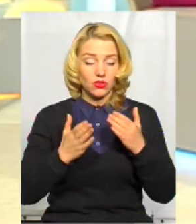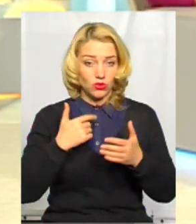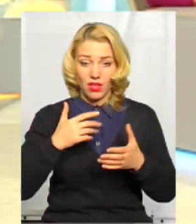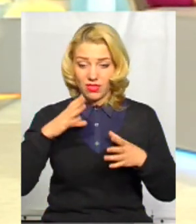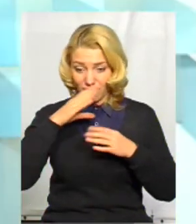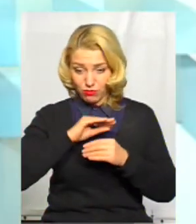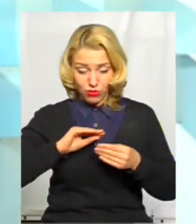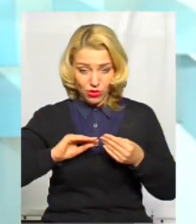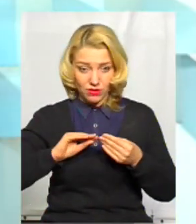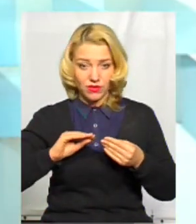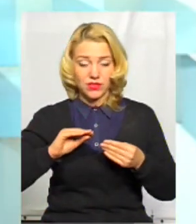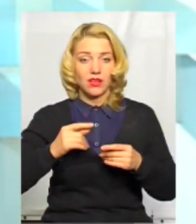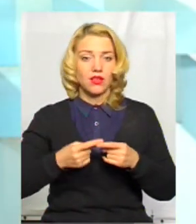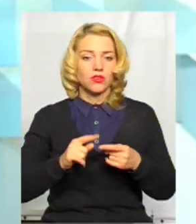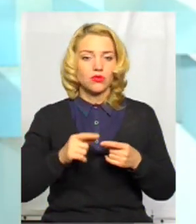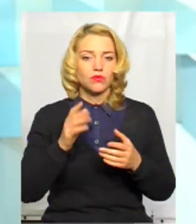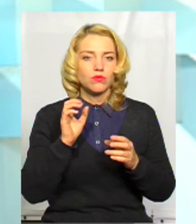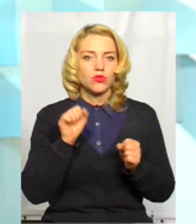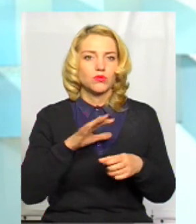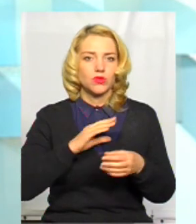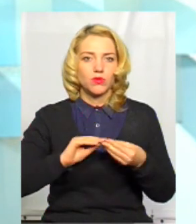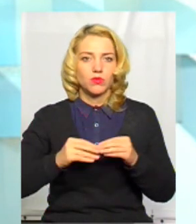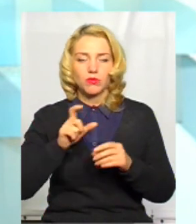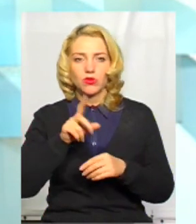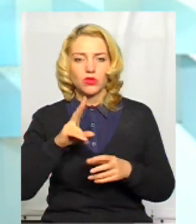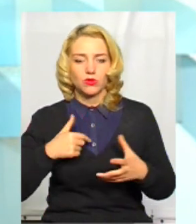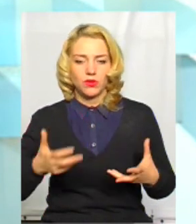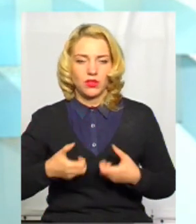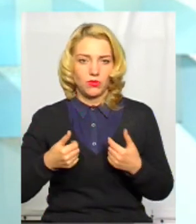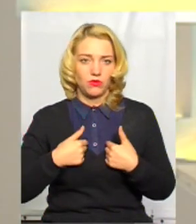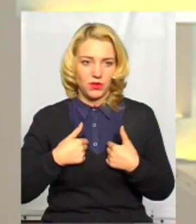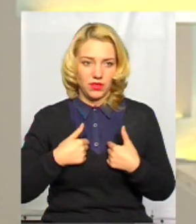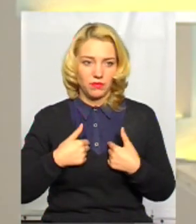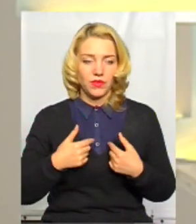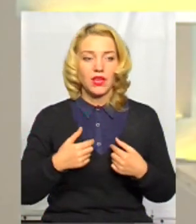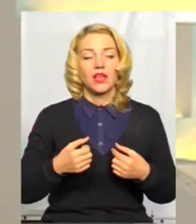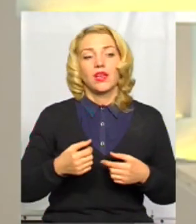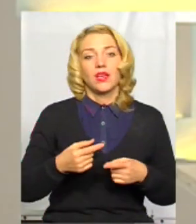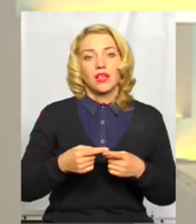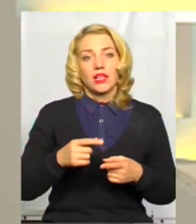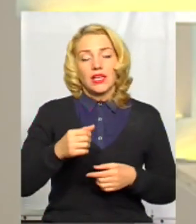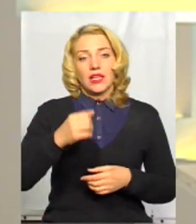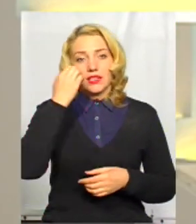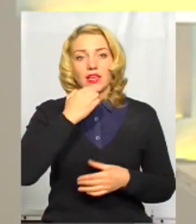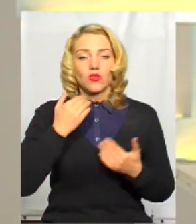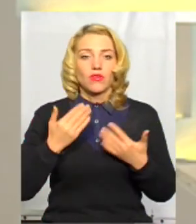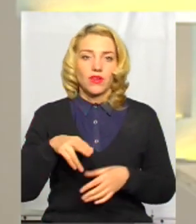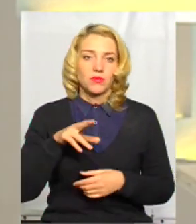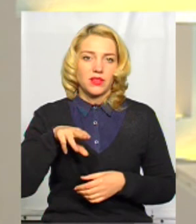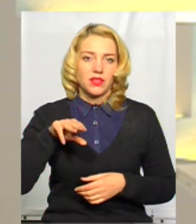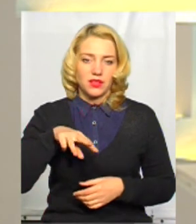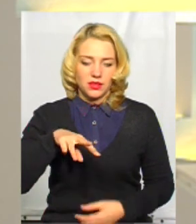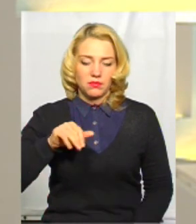людей, які вірили, які підтримували, які були разом. Добіг завершення вже час нашої ефіри. Я вам дякую, пане Дмитрі.